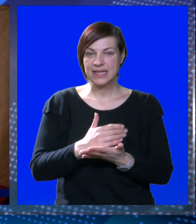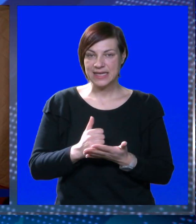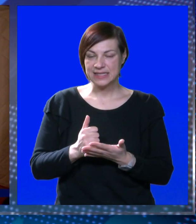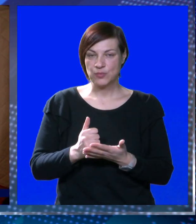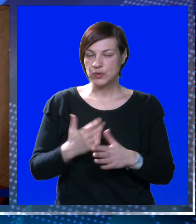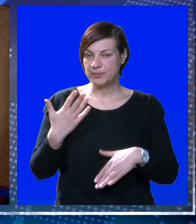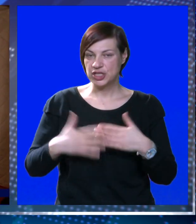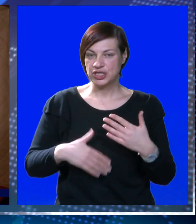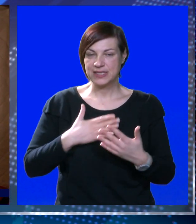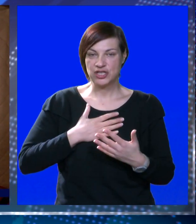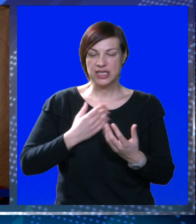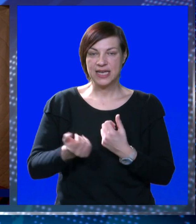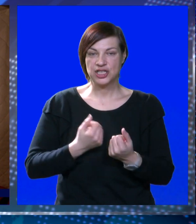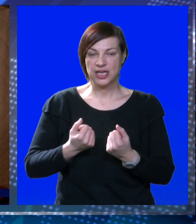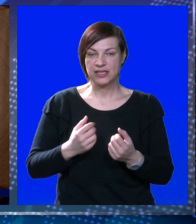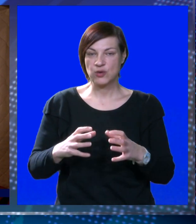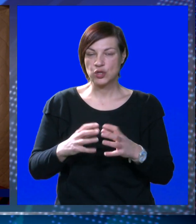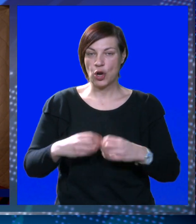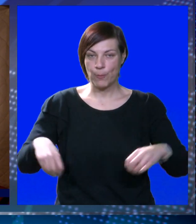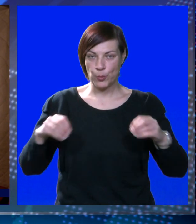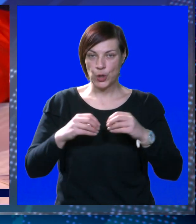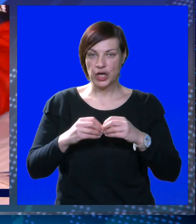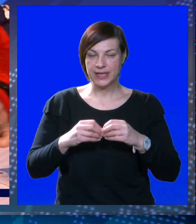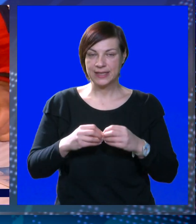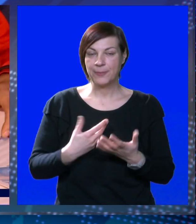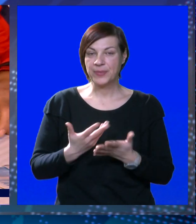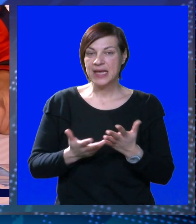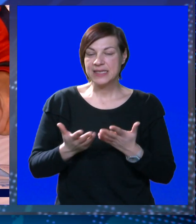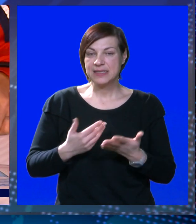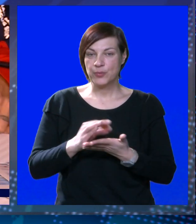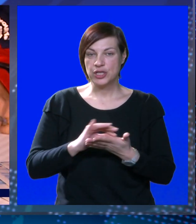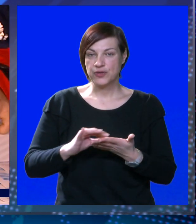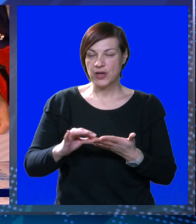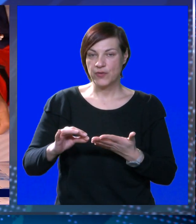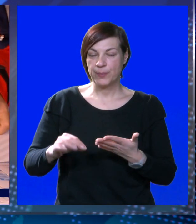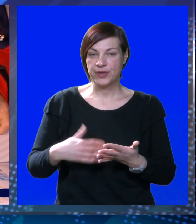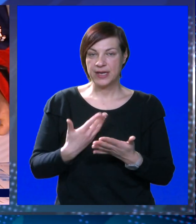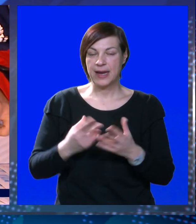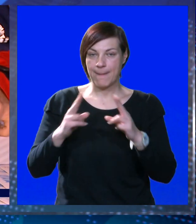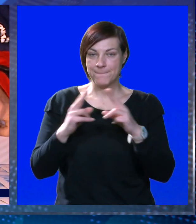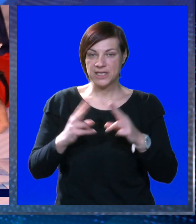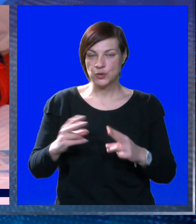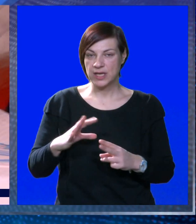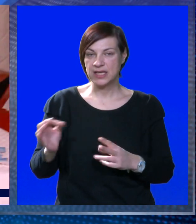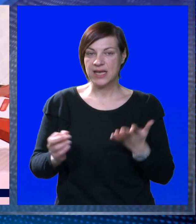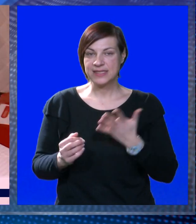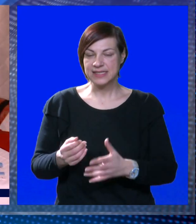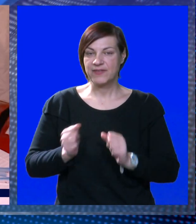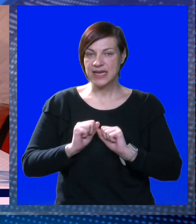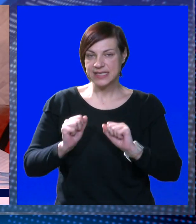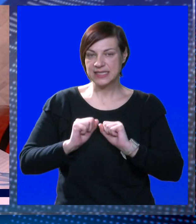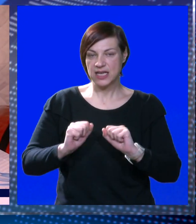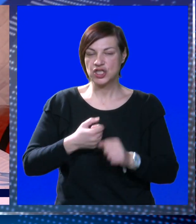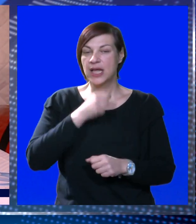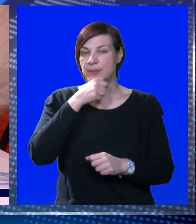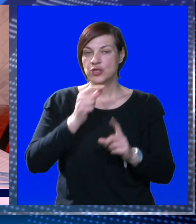smo uspješno završili naša aktivnost u Skopovog projekta. Simbolično je ovaj ugovor potpisan upravo na Međunarodni dan civilne